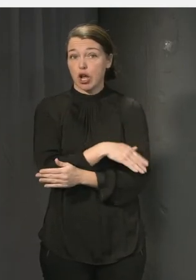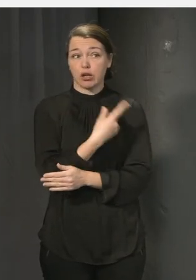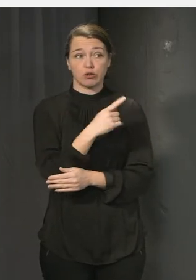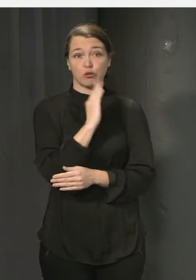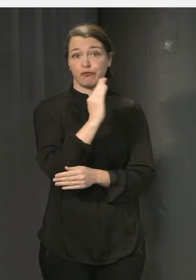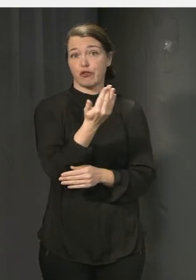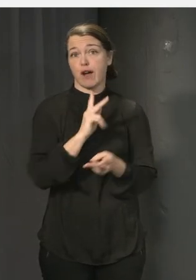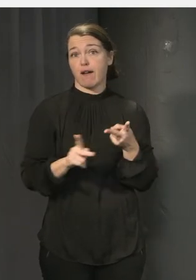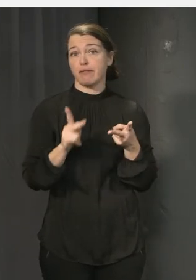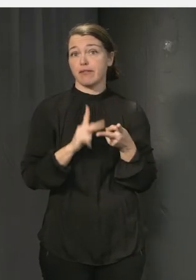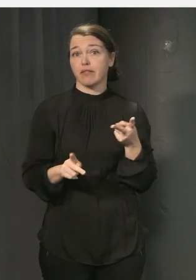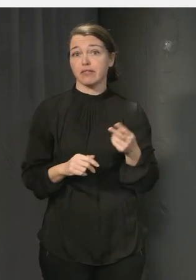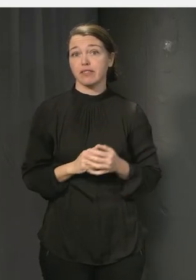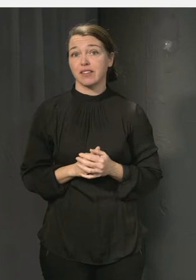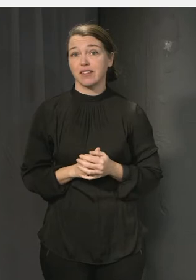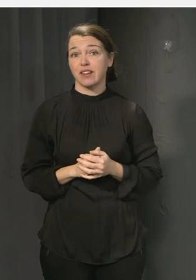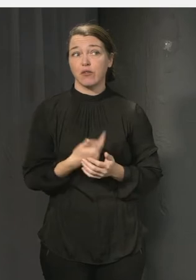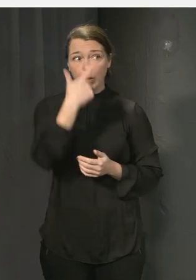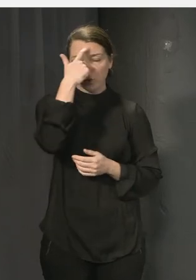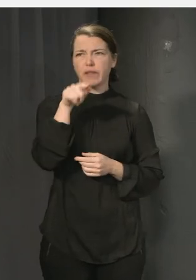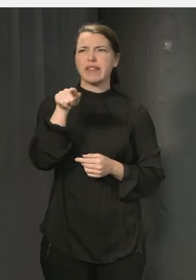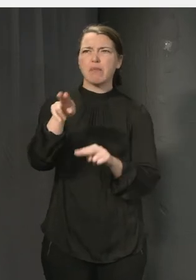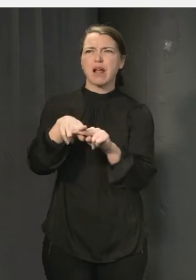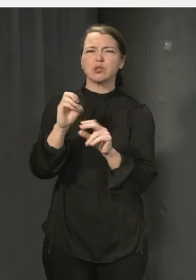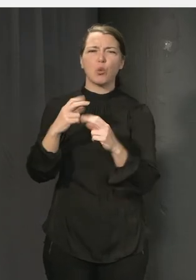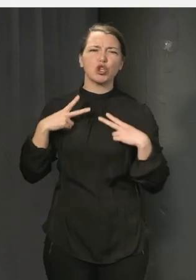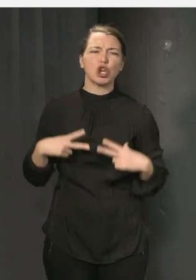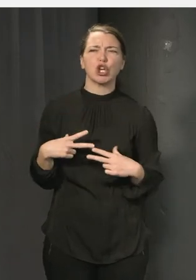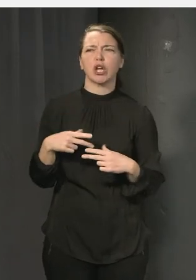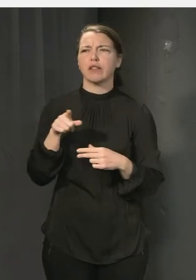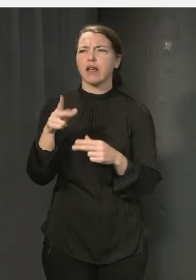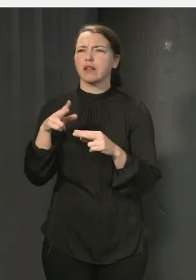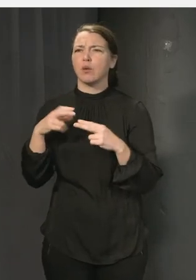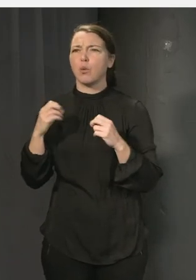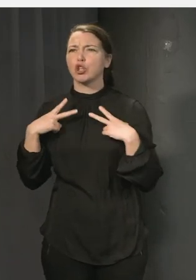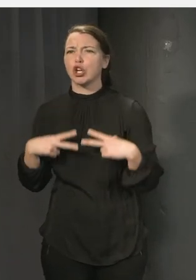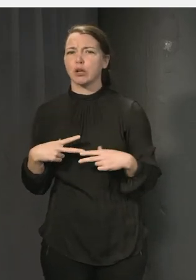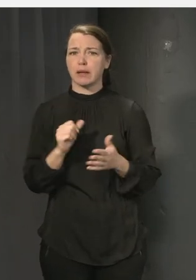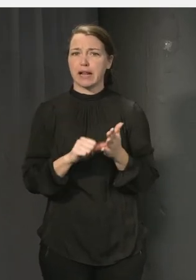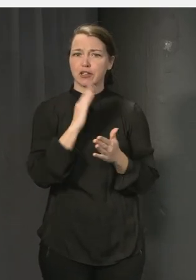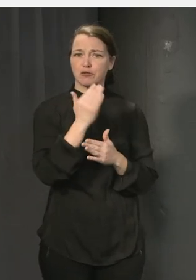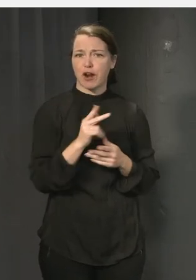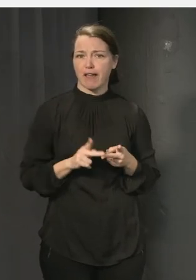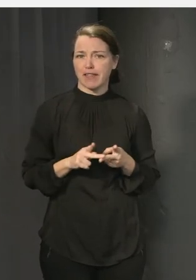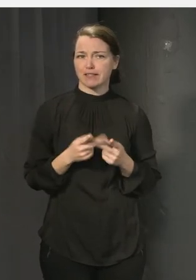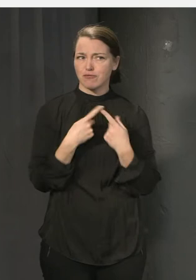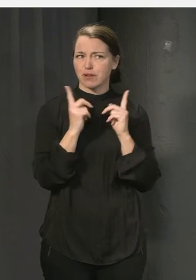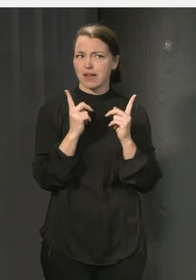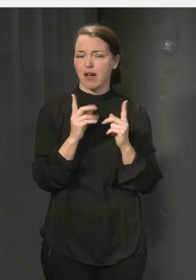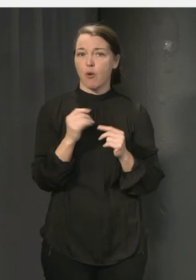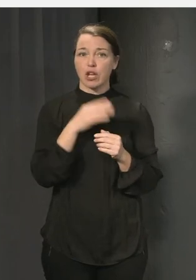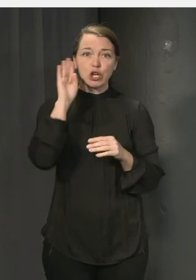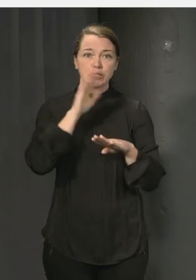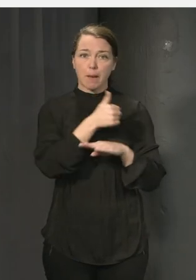alls samma saker. De tror är de otrygga platserna. Så att då riskerar vi att rikta resurser helt fel